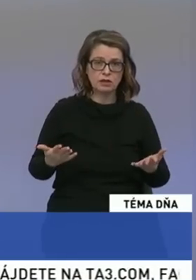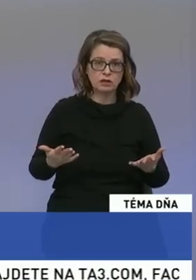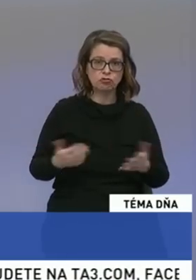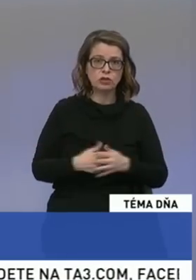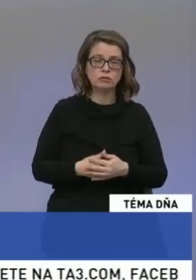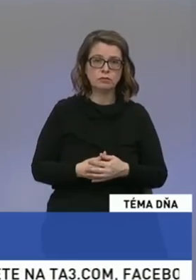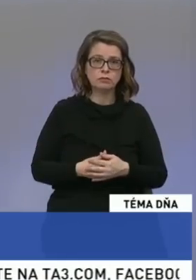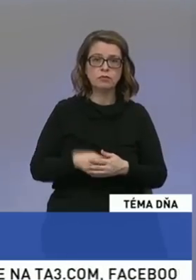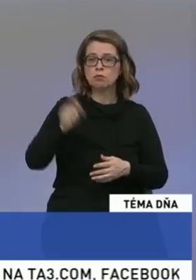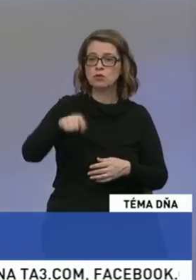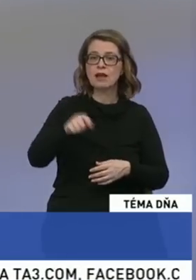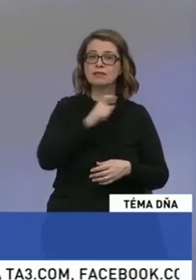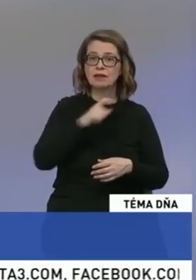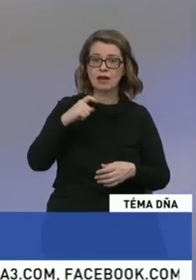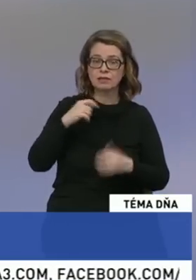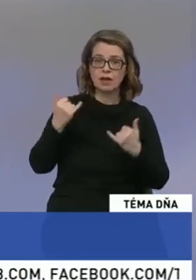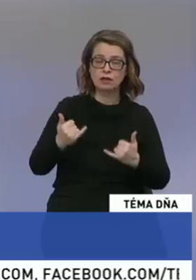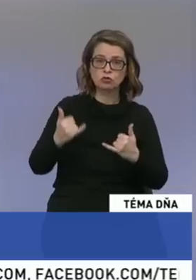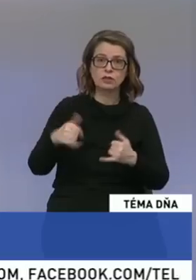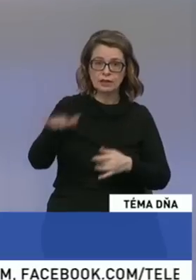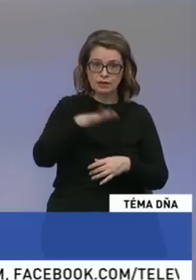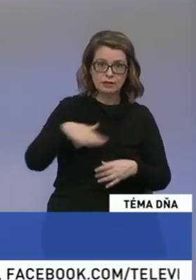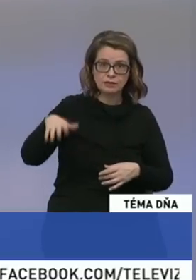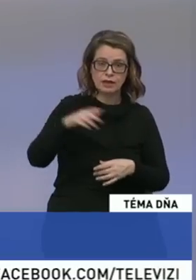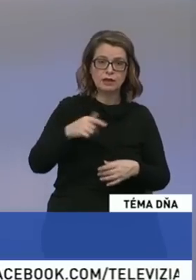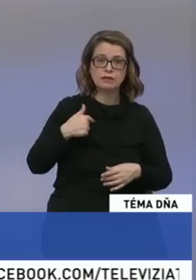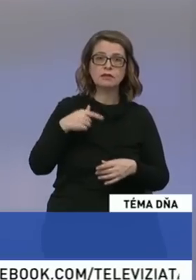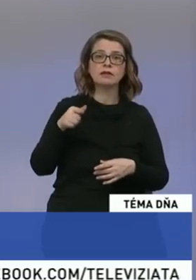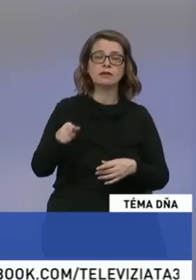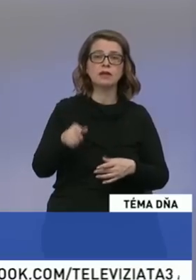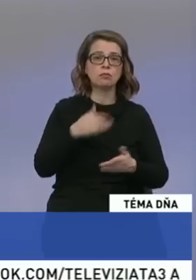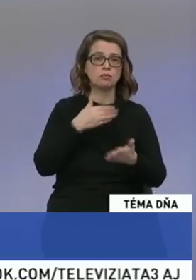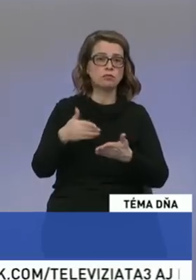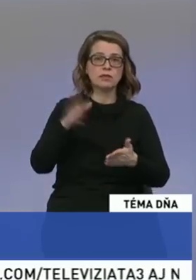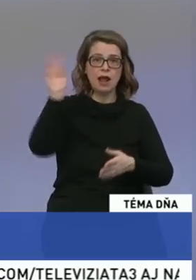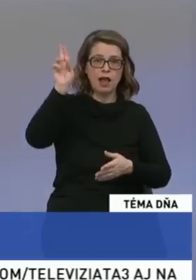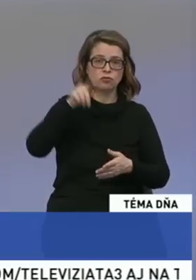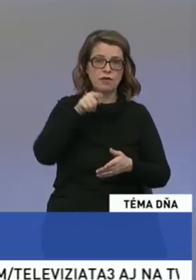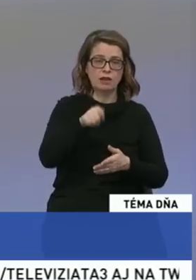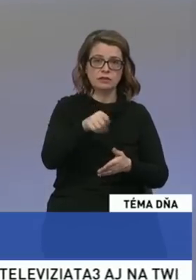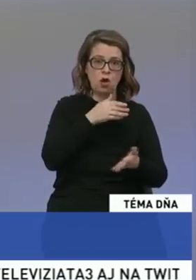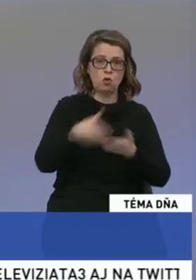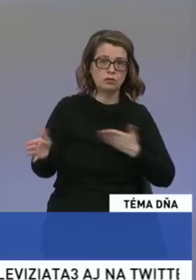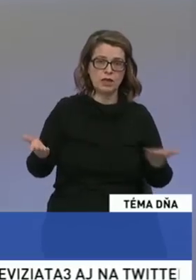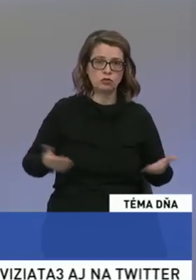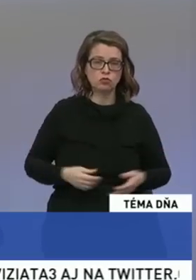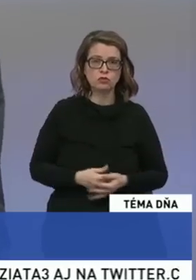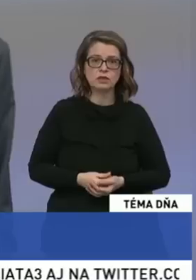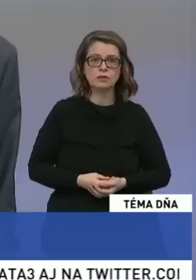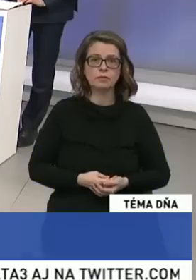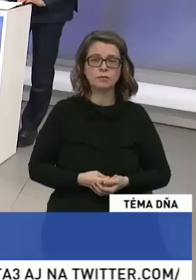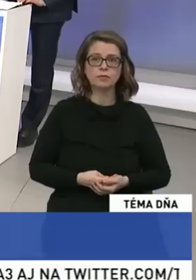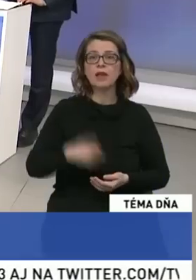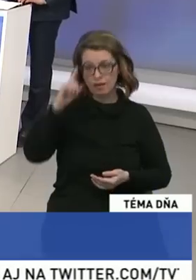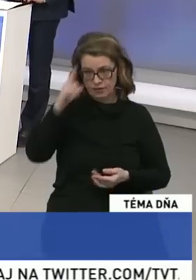rade, tak poslanci KDH, ktorí sú dnes na kadiátky KDH, nám za odmietnutie tohto dohovoru nehlasovali. Ďakujem pekne. Vrátim sa k tej pôvodnej otázky. Či si viete